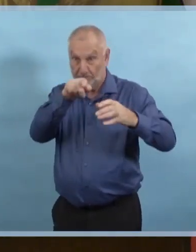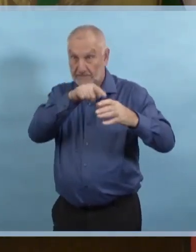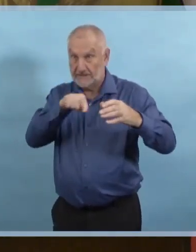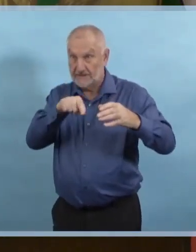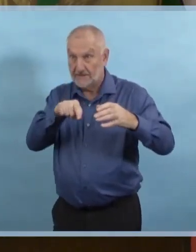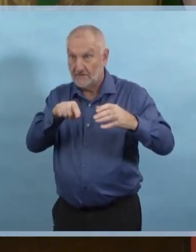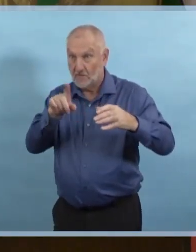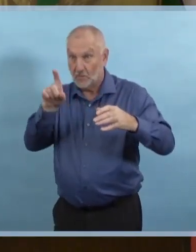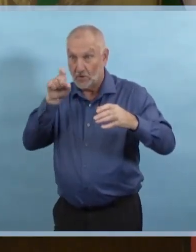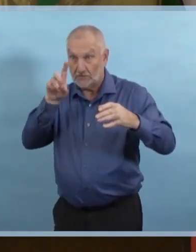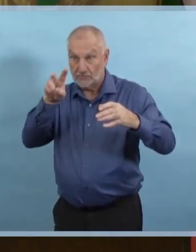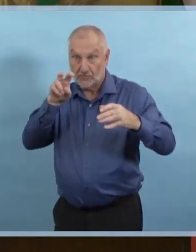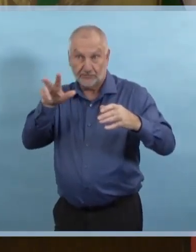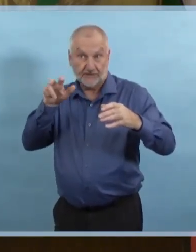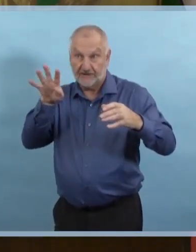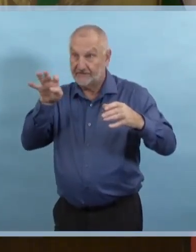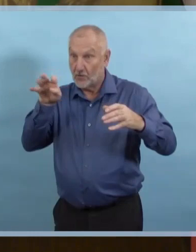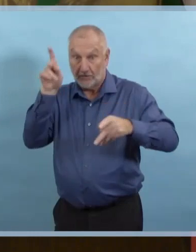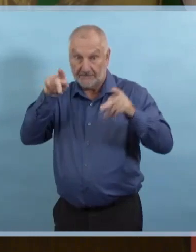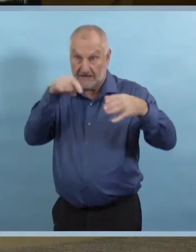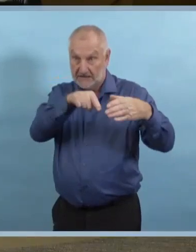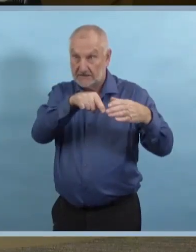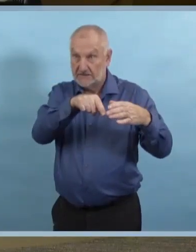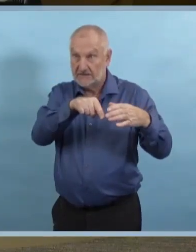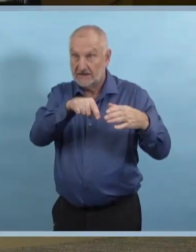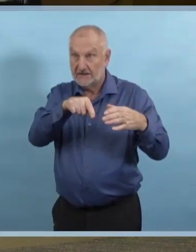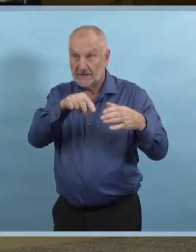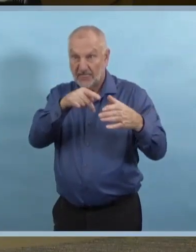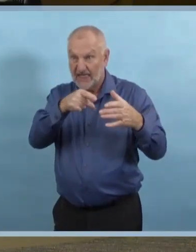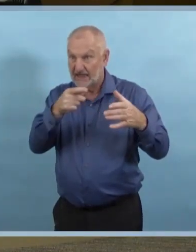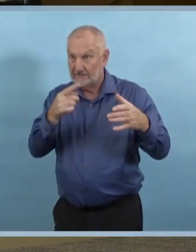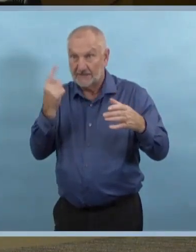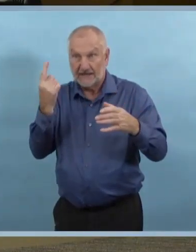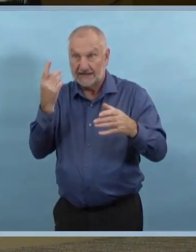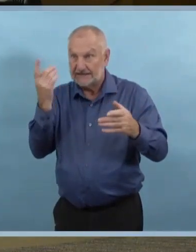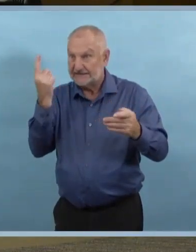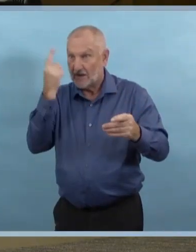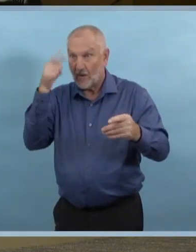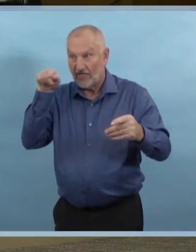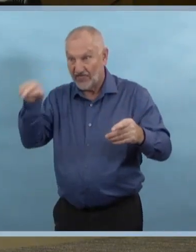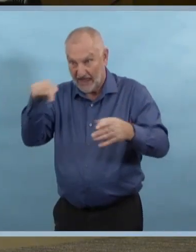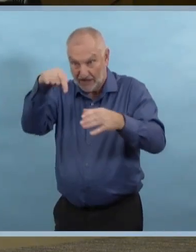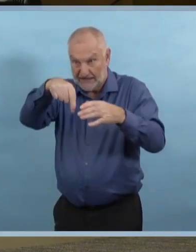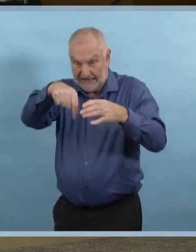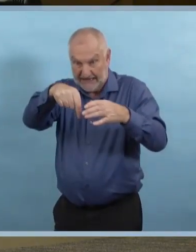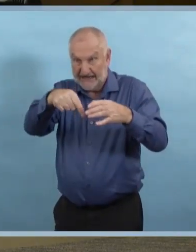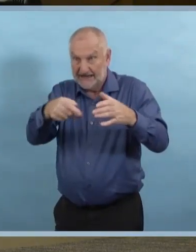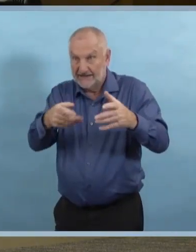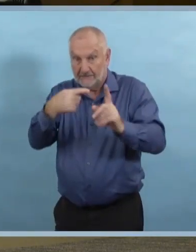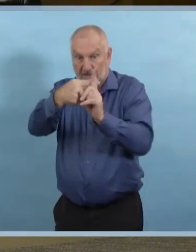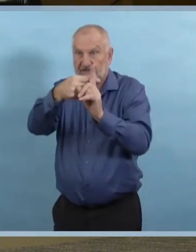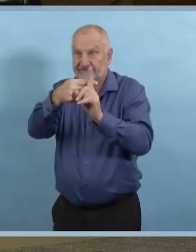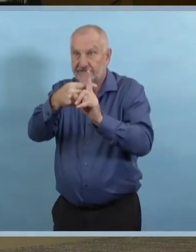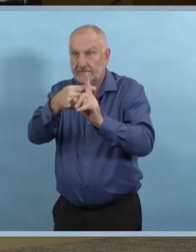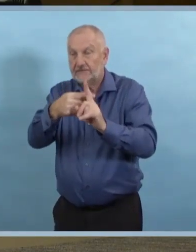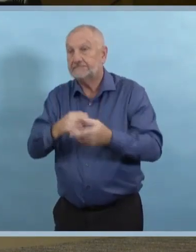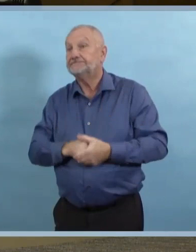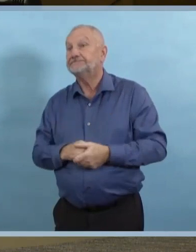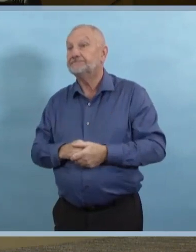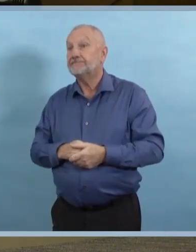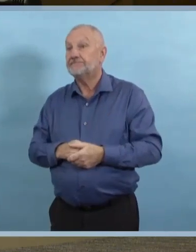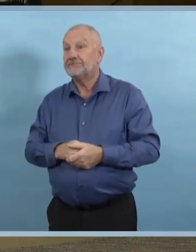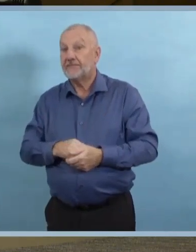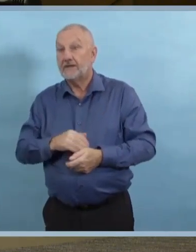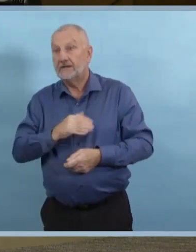Et est-ce que la province rouvrira les abris de visite au foyer de soins personnels à la fin de la semaine?